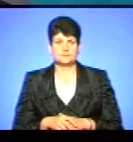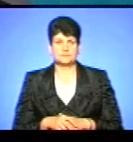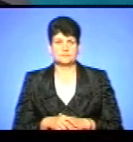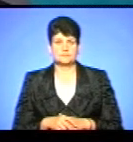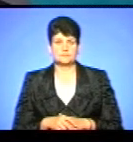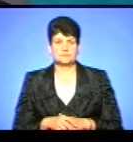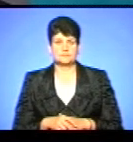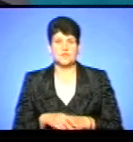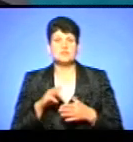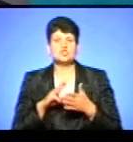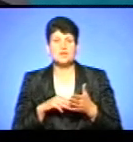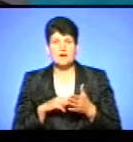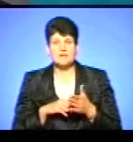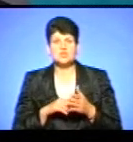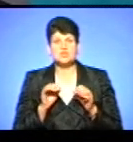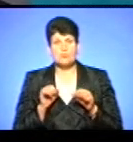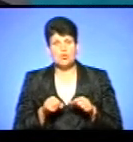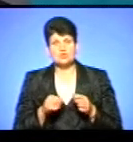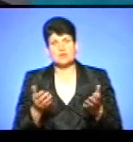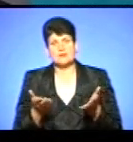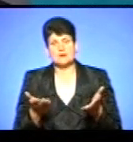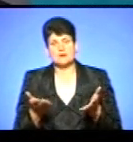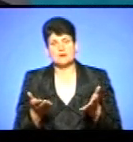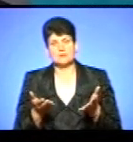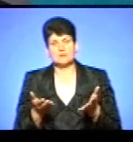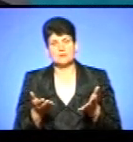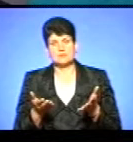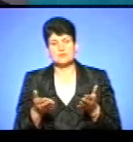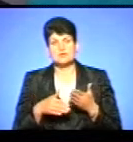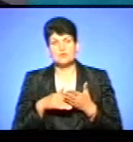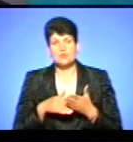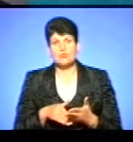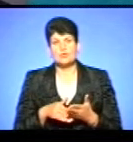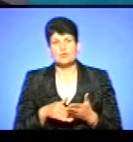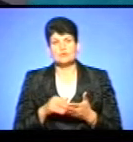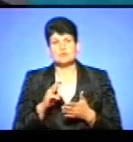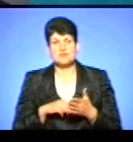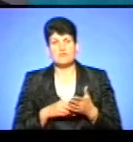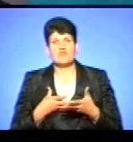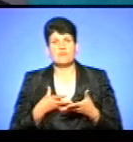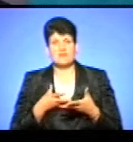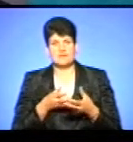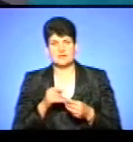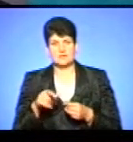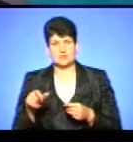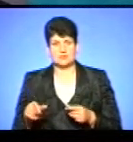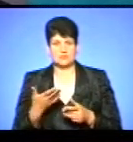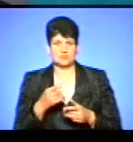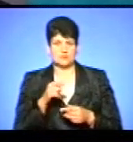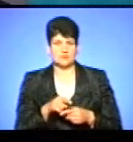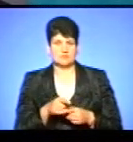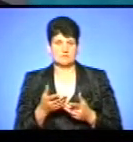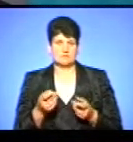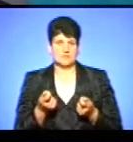І з приводу штрафів, тобто, чи можна якось за допомогою штрафів впливати на людей, якщо вони, в них